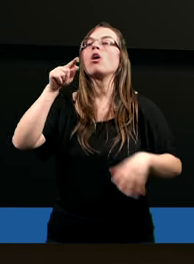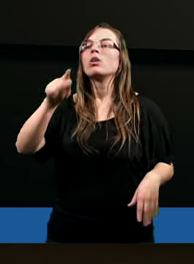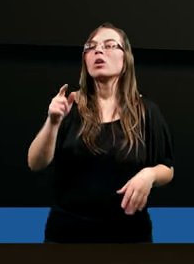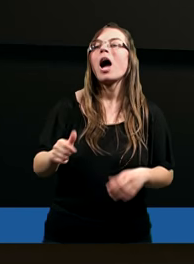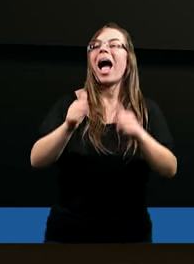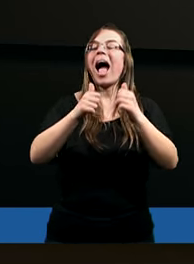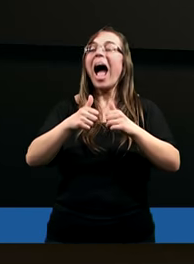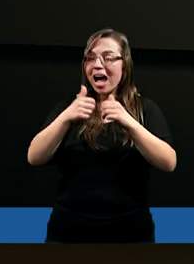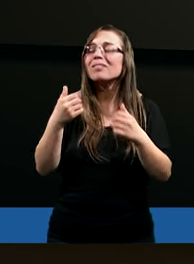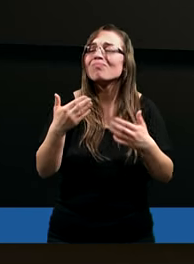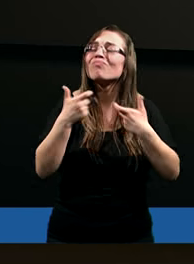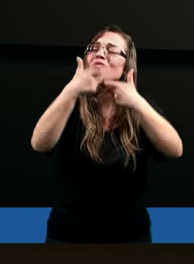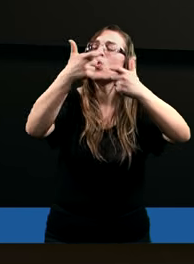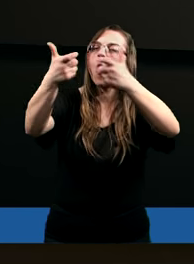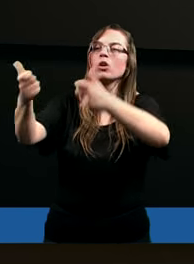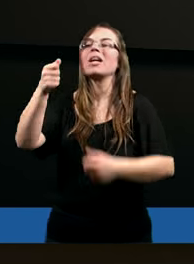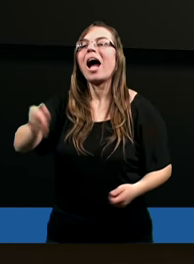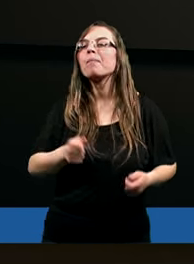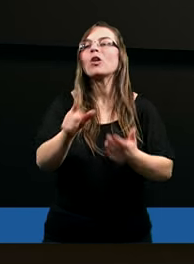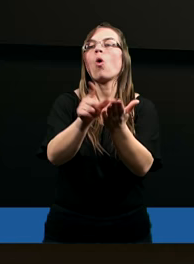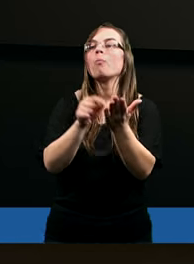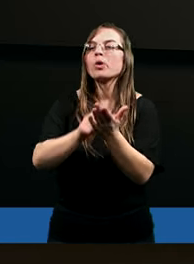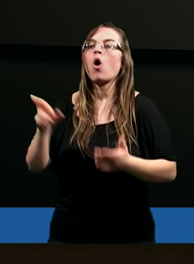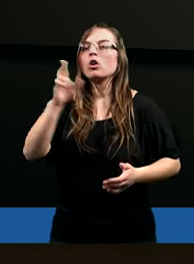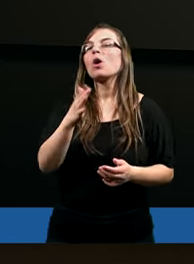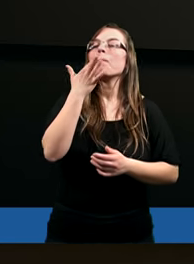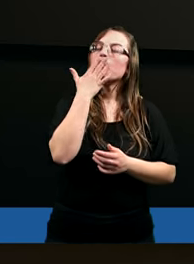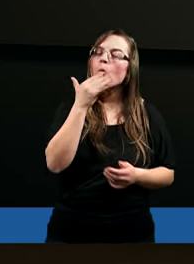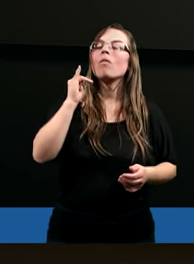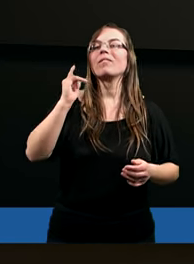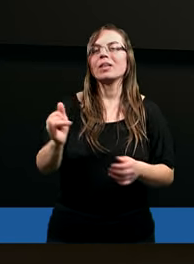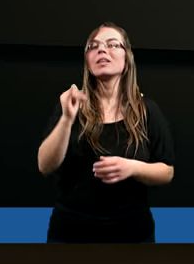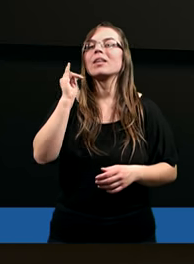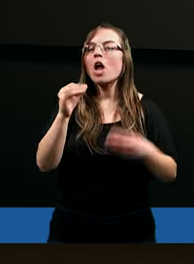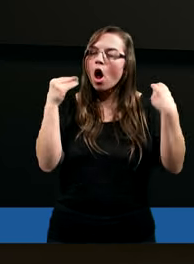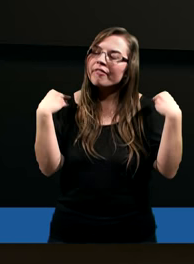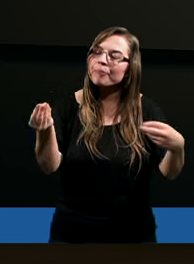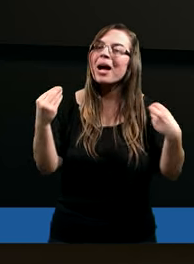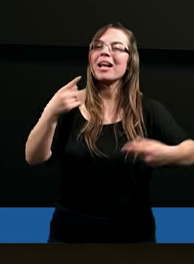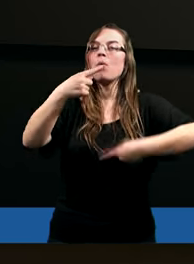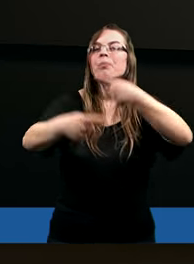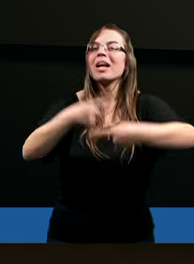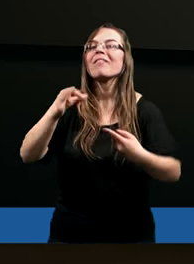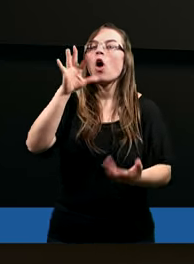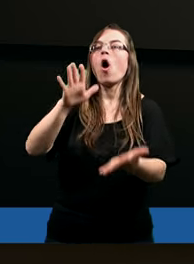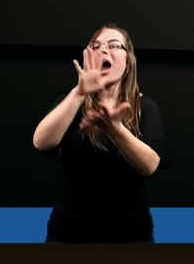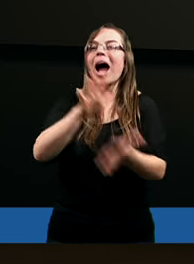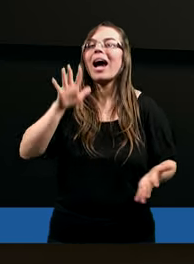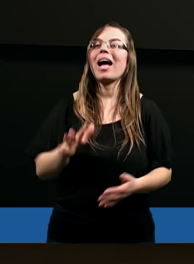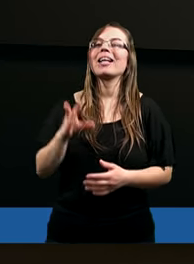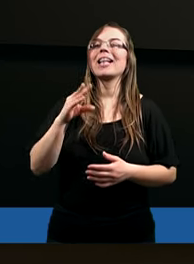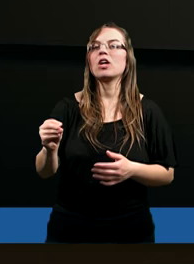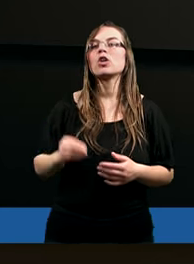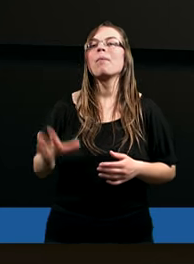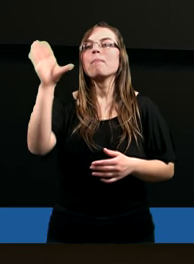o to apeluje apostoł Piotr. Mówi i o wspaniałym dziedzictwie, o charakterze